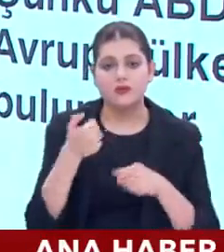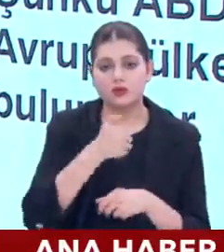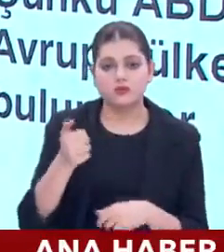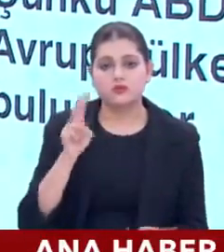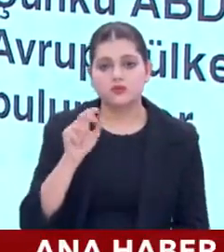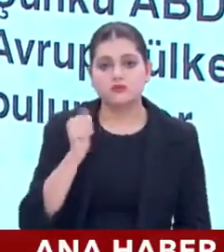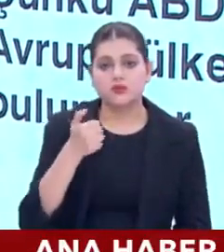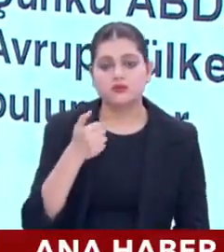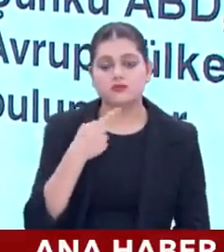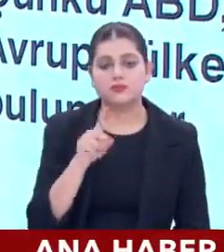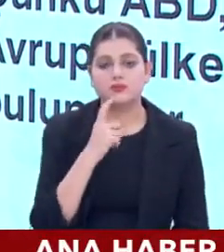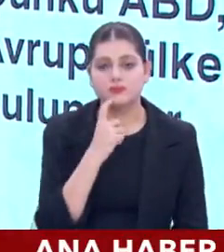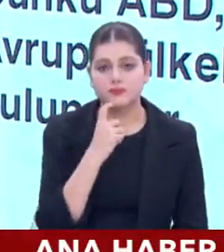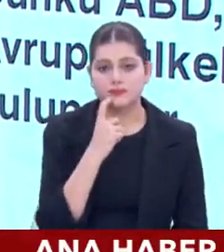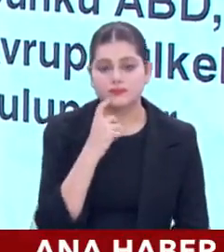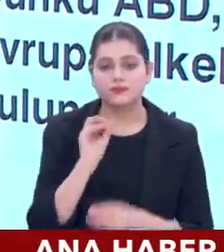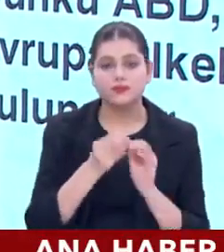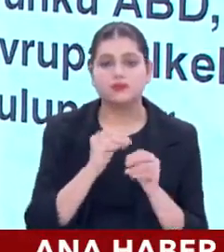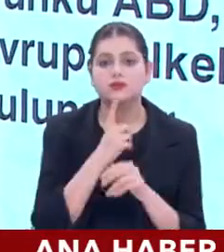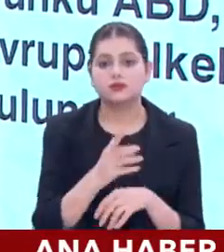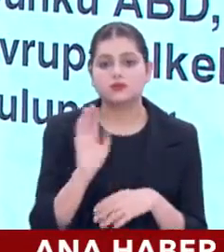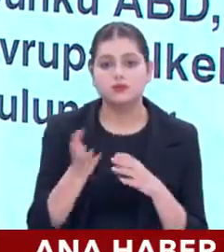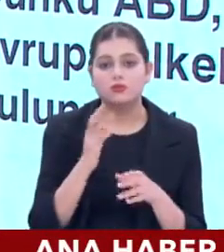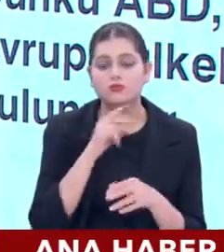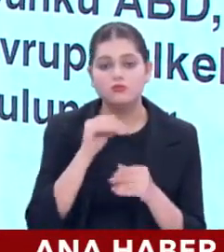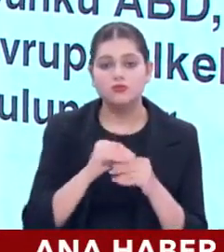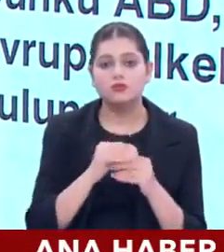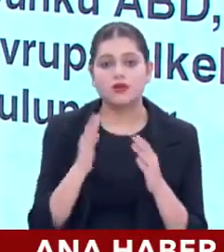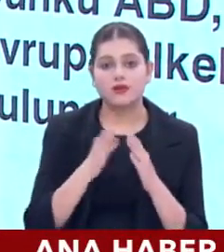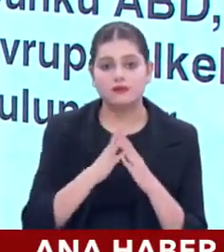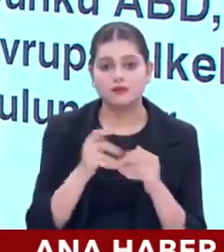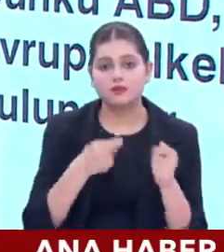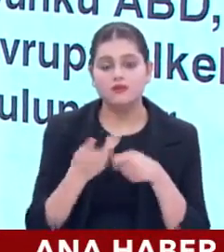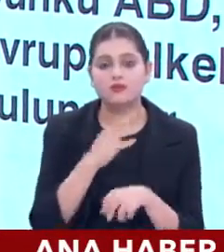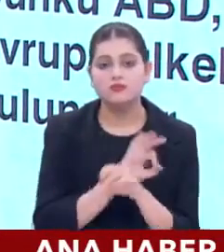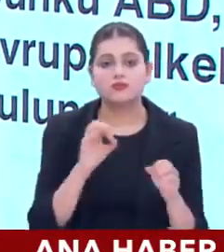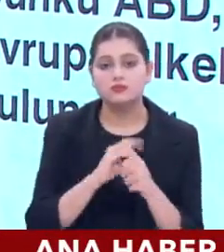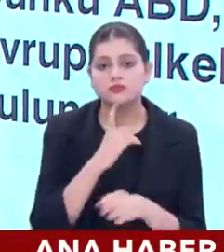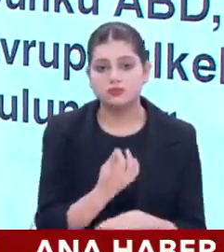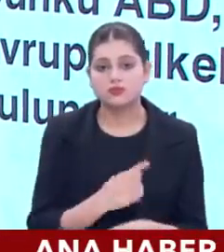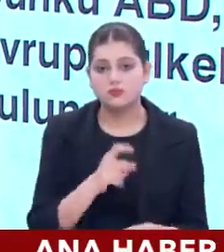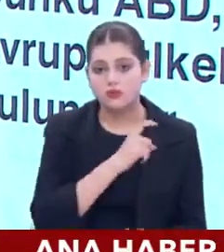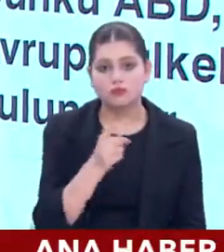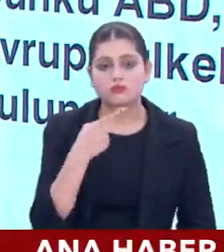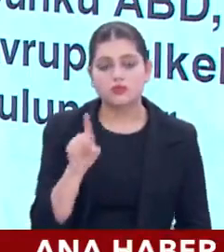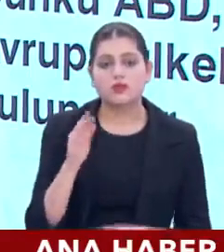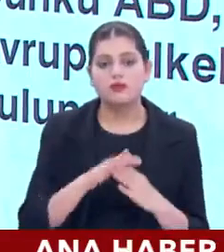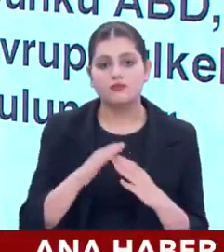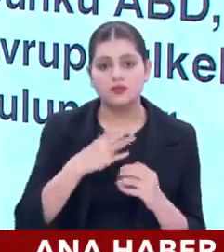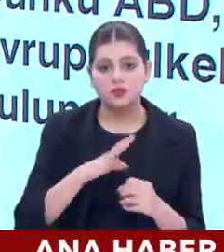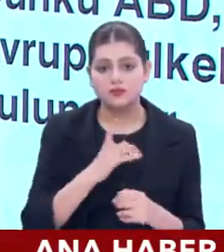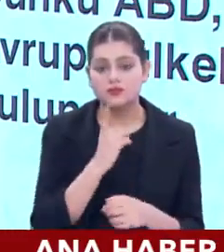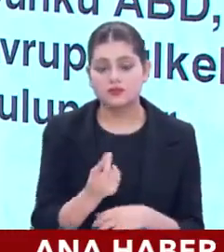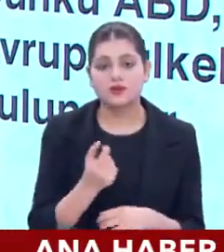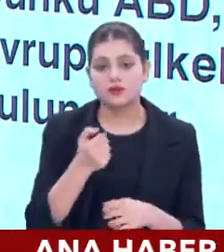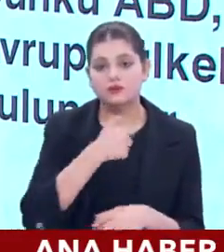626 bin. Demek ki mesele çok sayıda konutun üretilmemesinde. 900 bin konuta ihtiyaç var